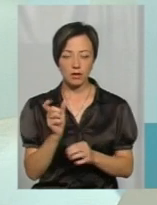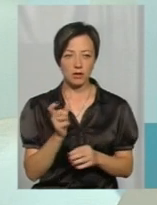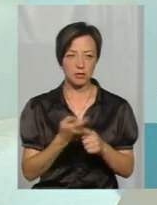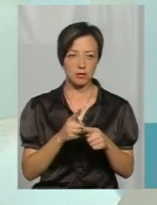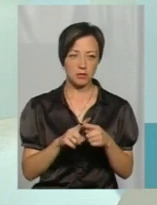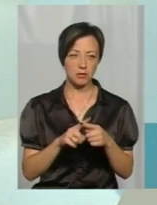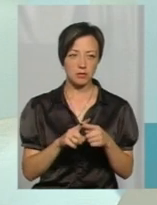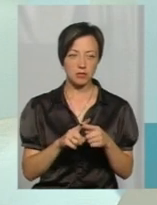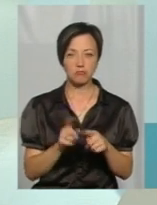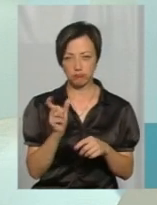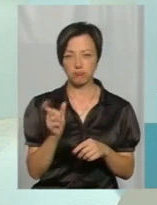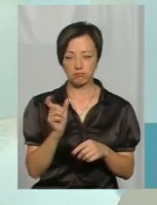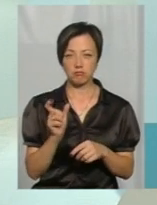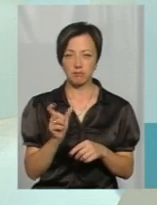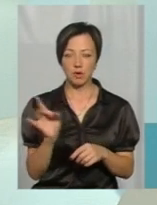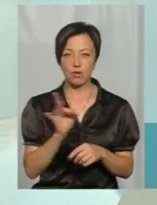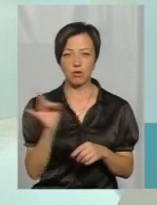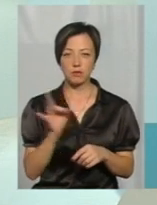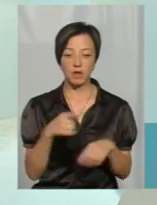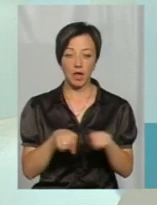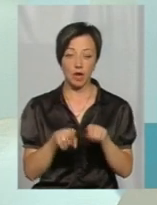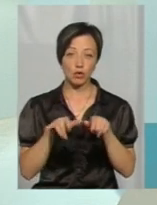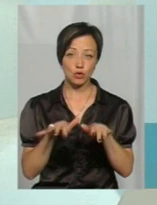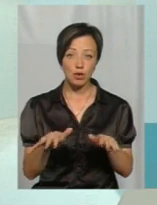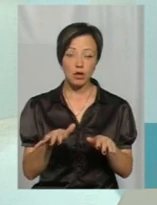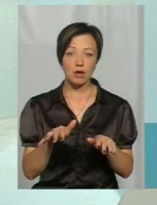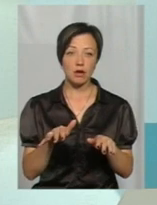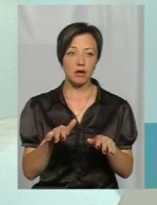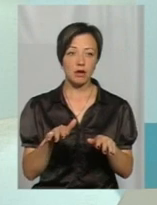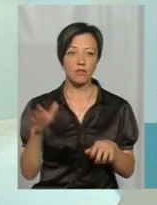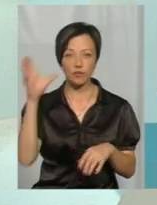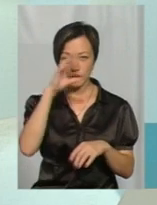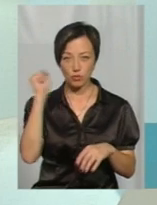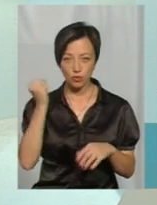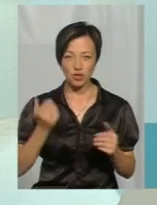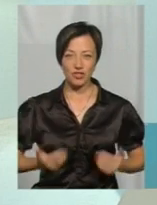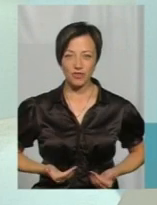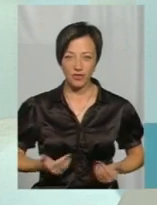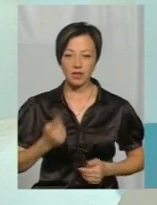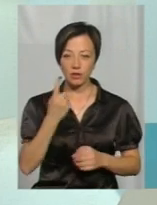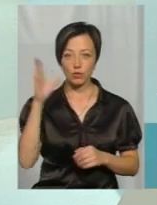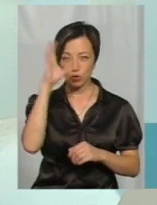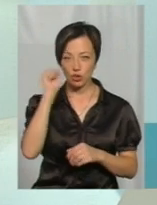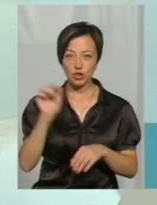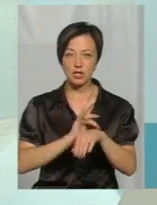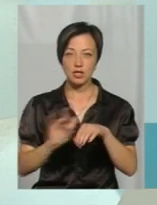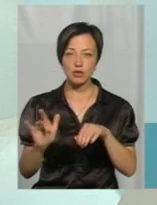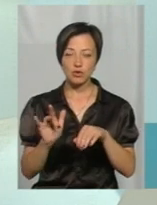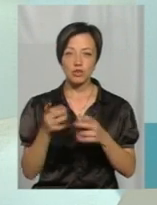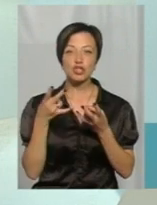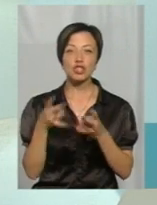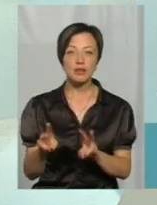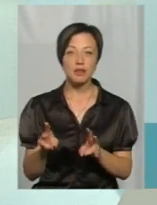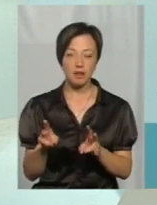солідних розмірів. І такий жук, ведучий нічний спосіб життя, він за ніч знищує шкідників